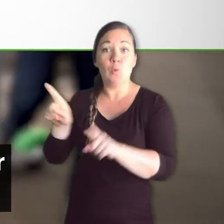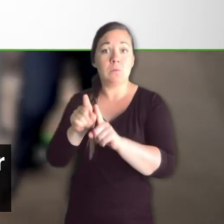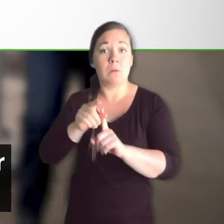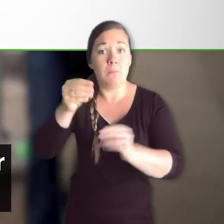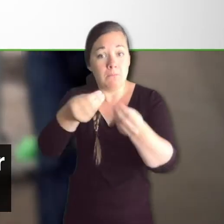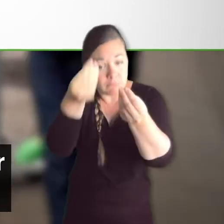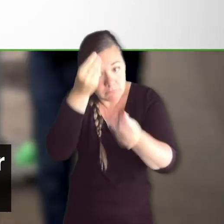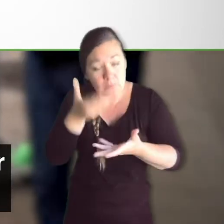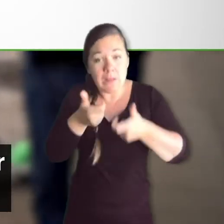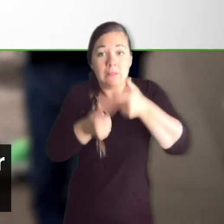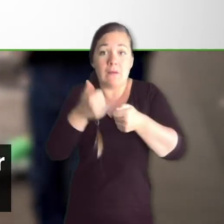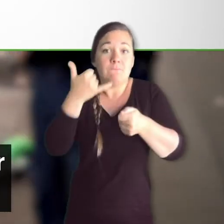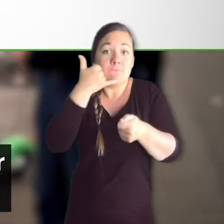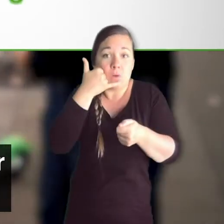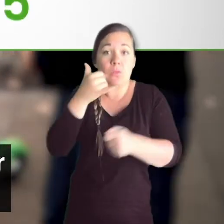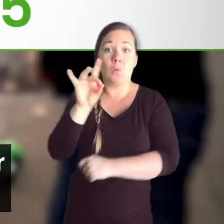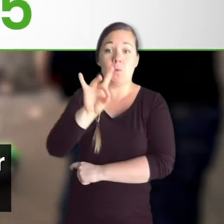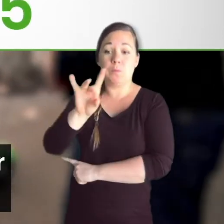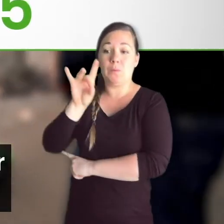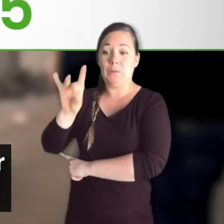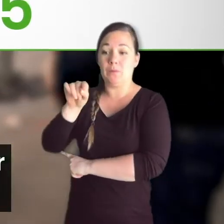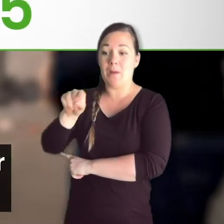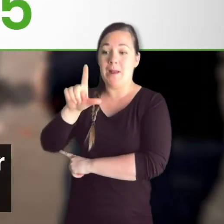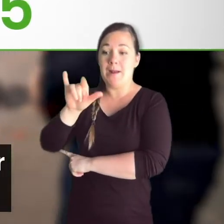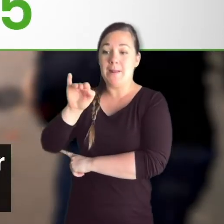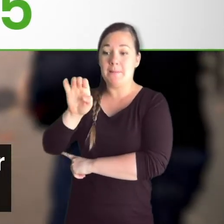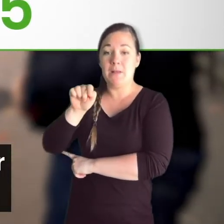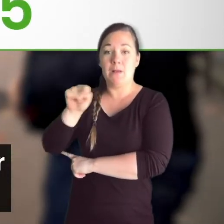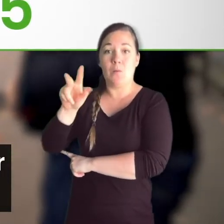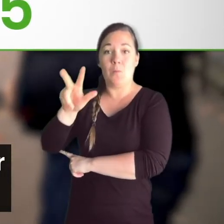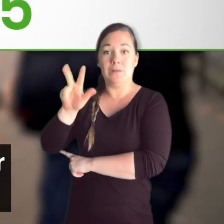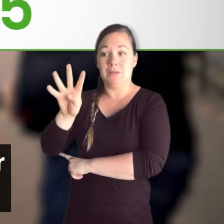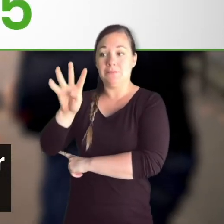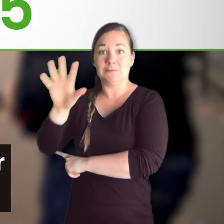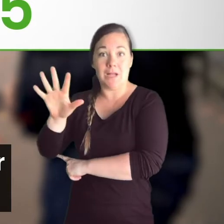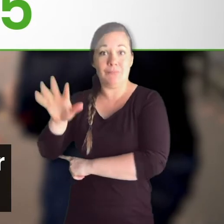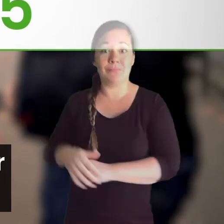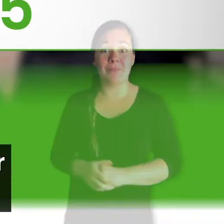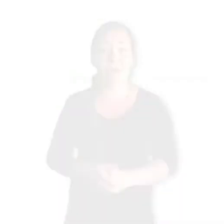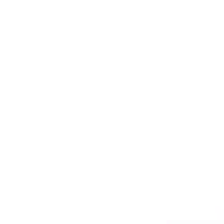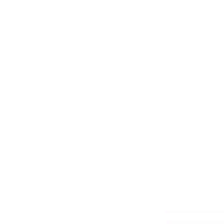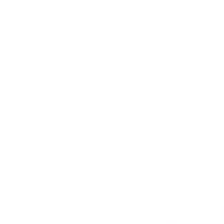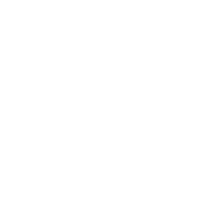vous pouvez nous appeler ou nous envoyer un texto à 888-LIME-345.